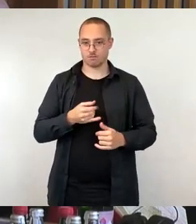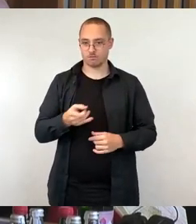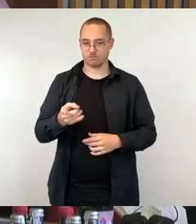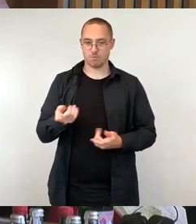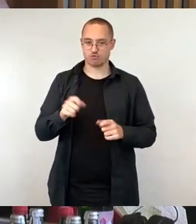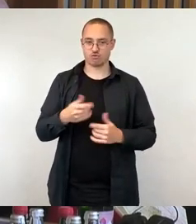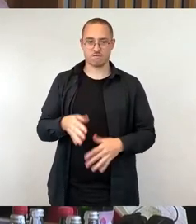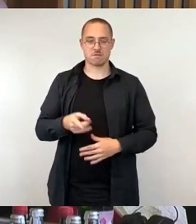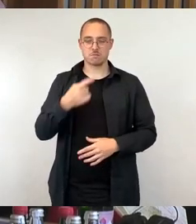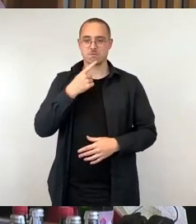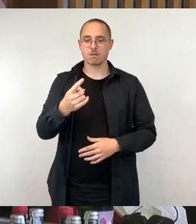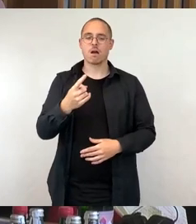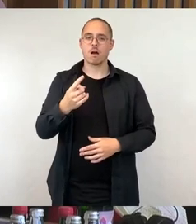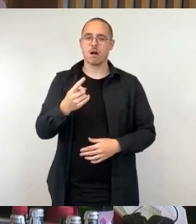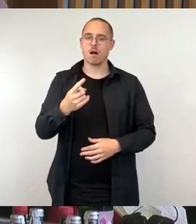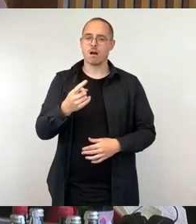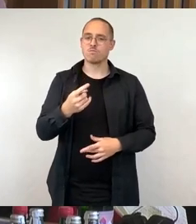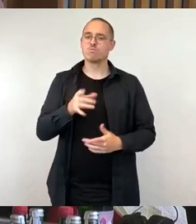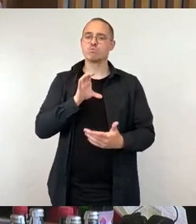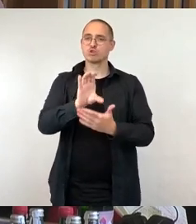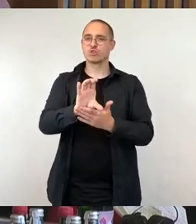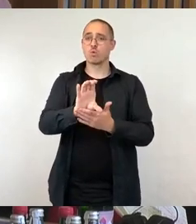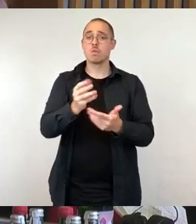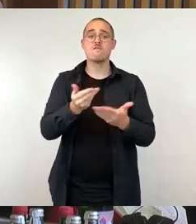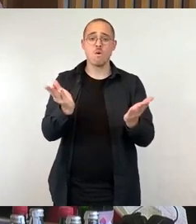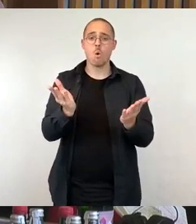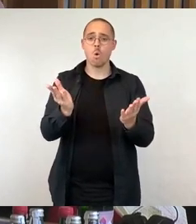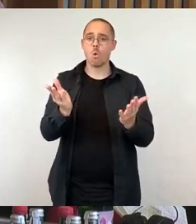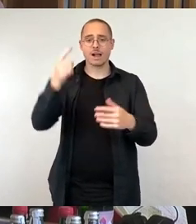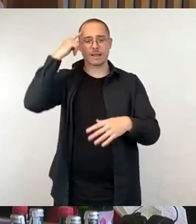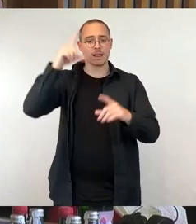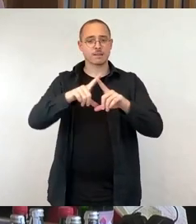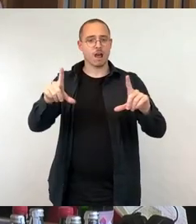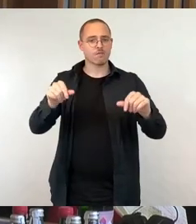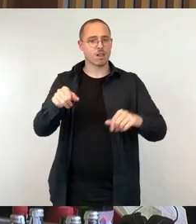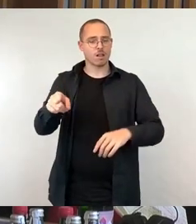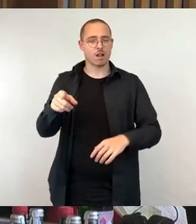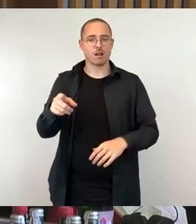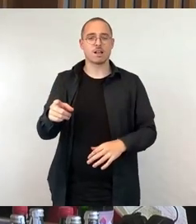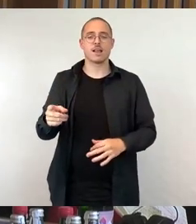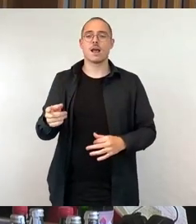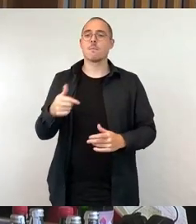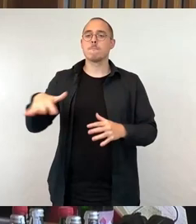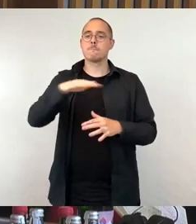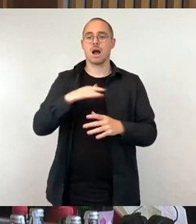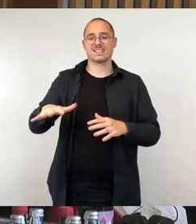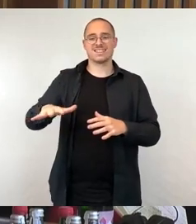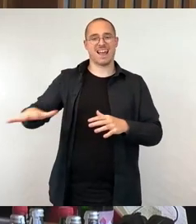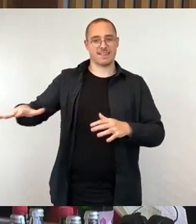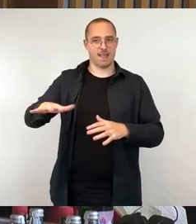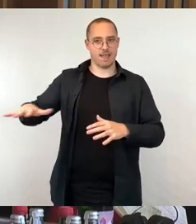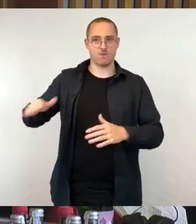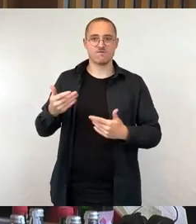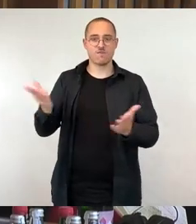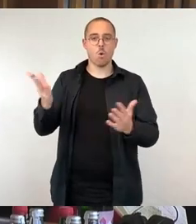der Beschlusskontrolle, parkseitig zur Lothringer Straße in der westlichen Gehölzfläche zwischen den bereits bestehenden Sitzgelegenheiten.